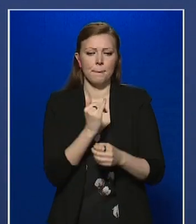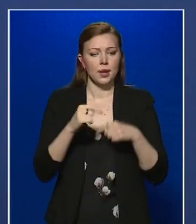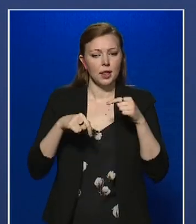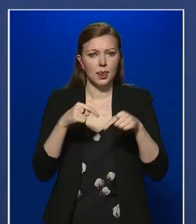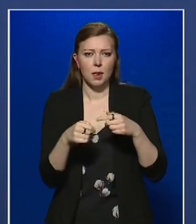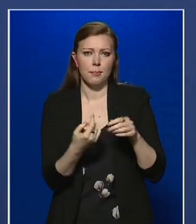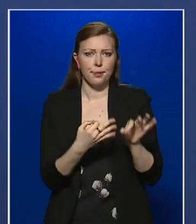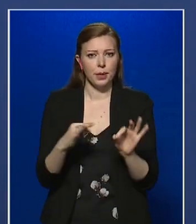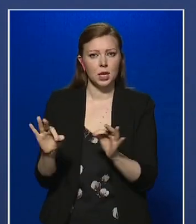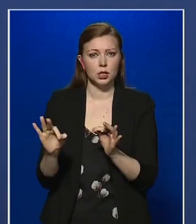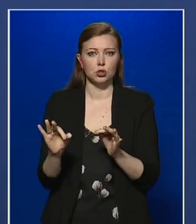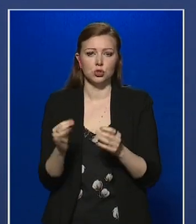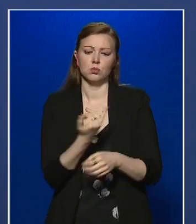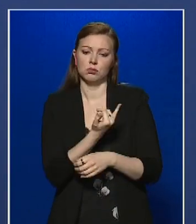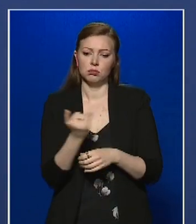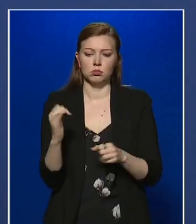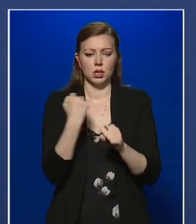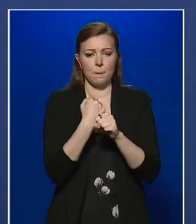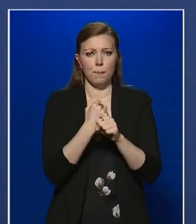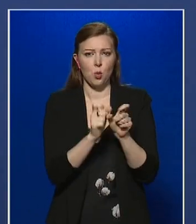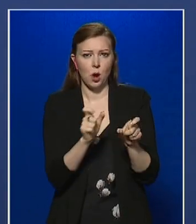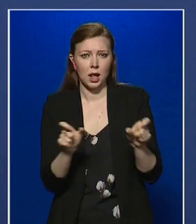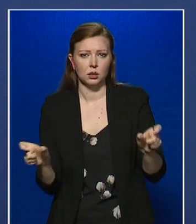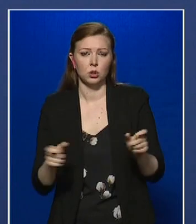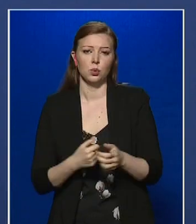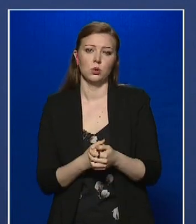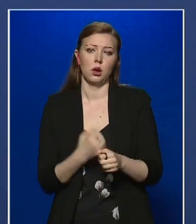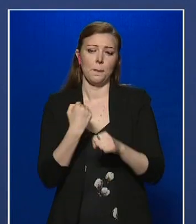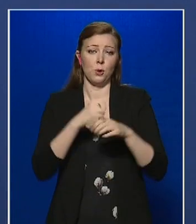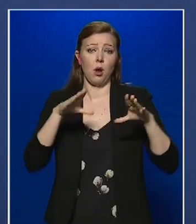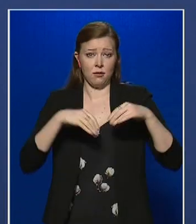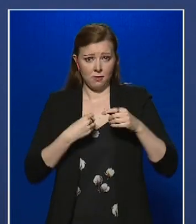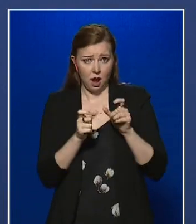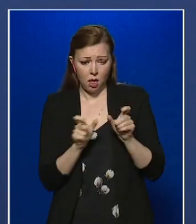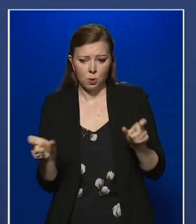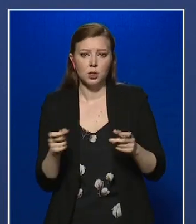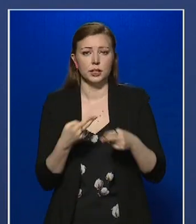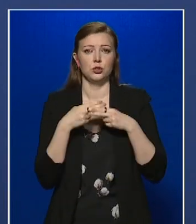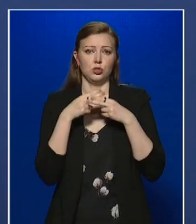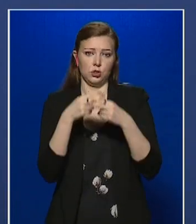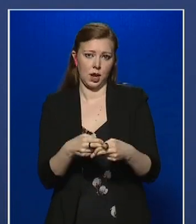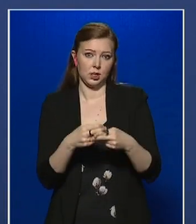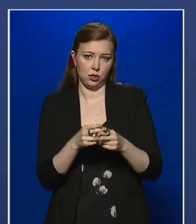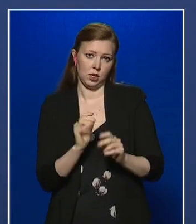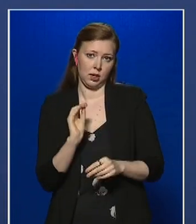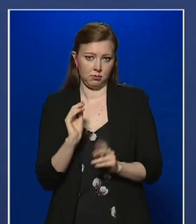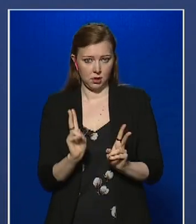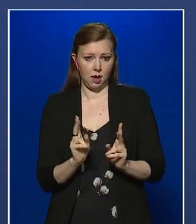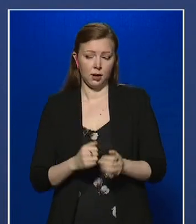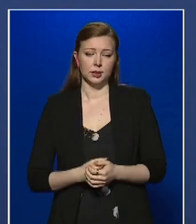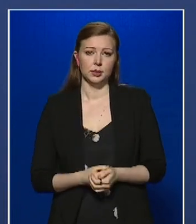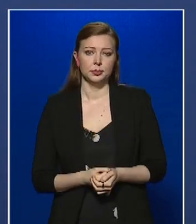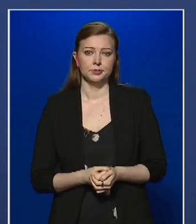lépések, amelyek minden munkáltatónak és így a munkavállalóknak is segítséget jelenthetnek.